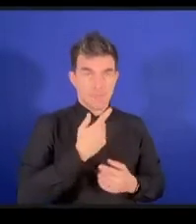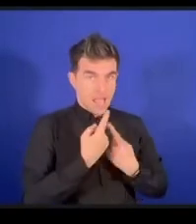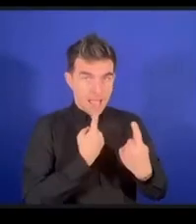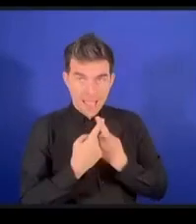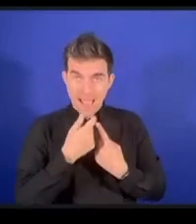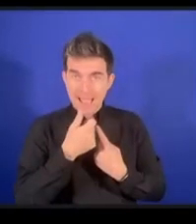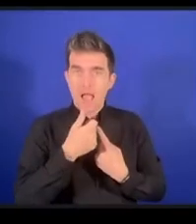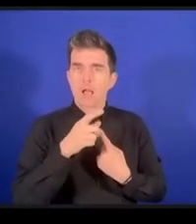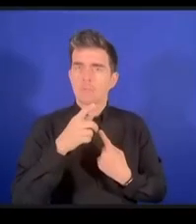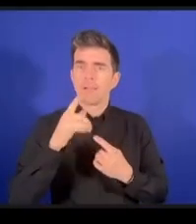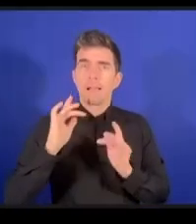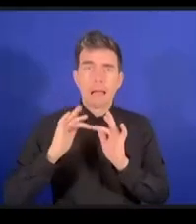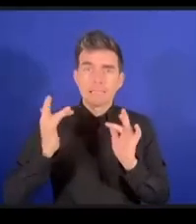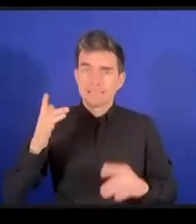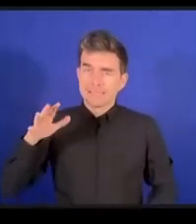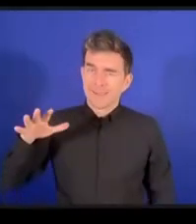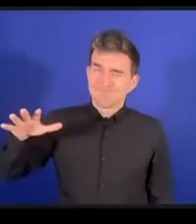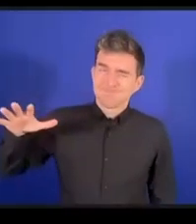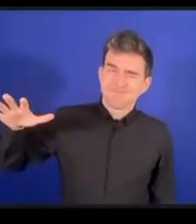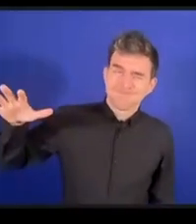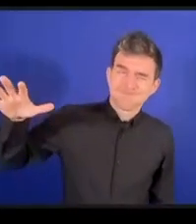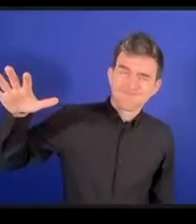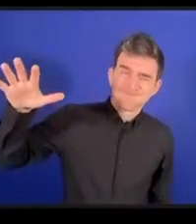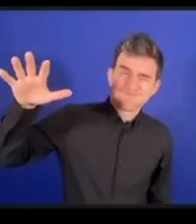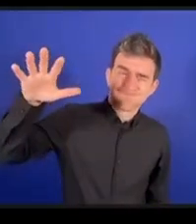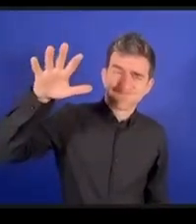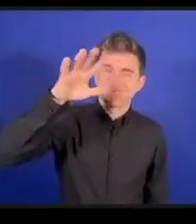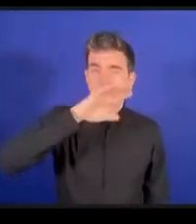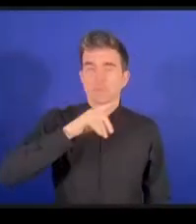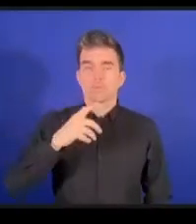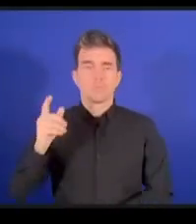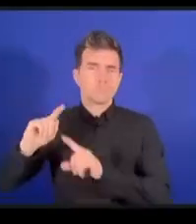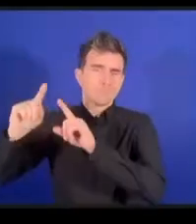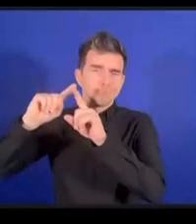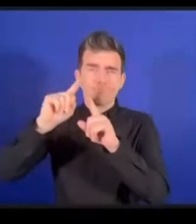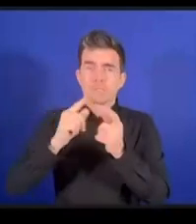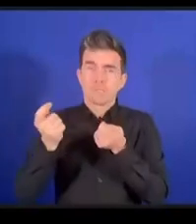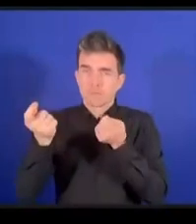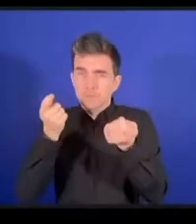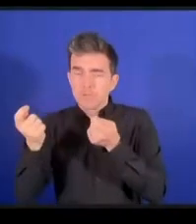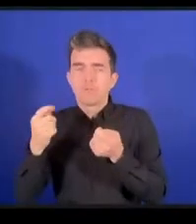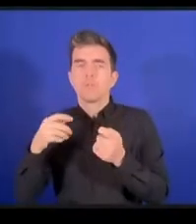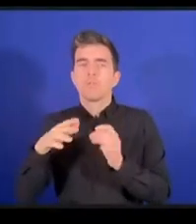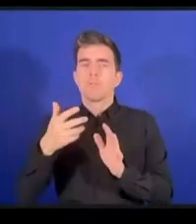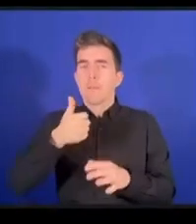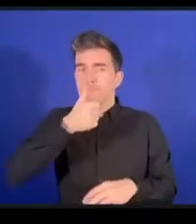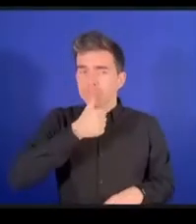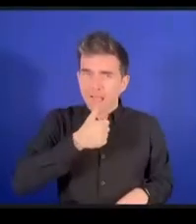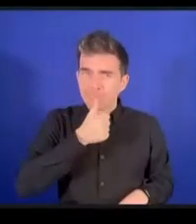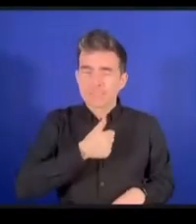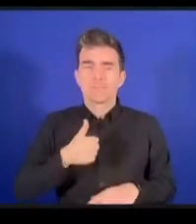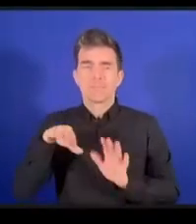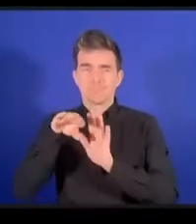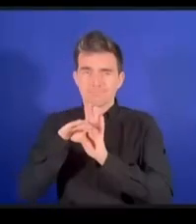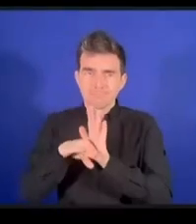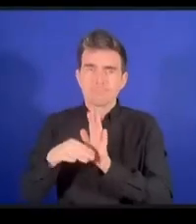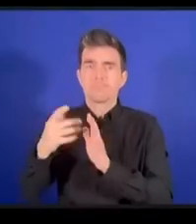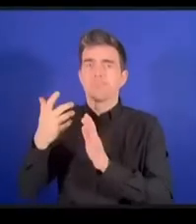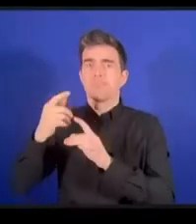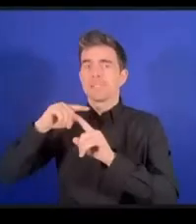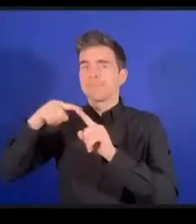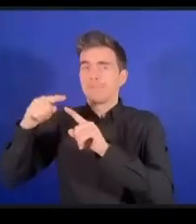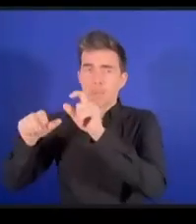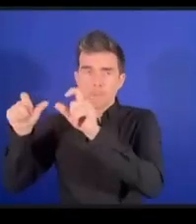そういったところから切り離されているような気がするんですダイナミックコリュションの中でも切り離されているように感じますしかしこれは